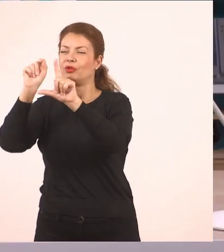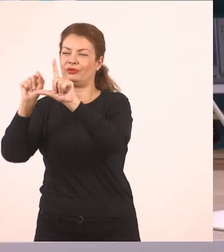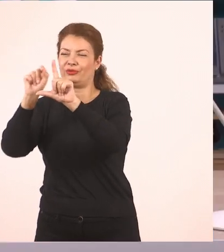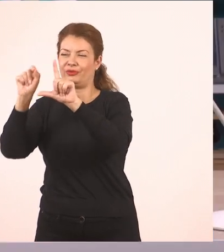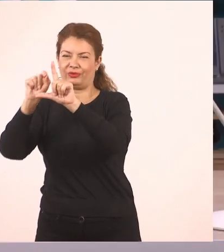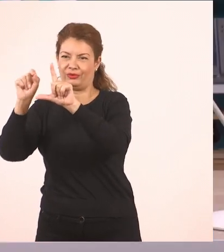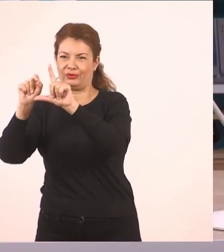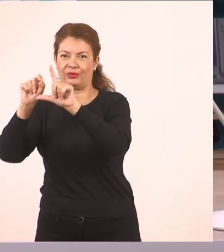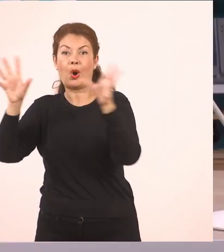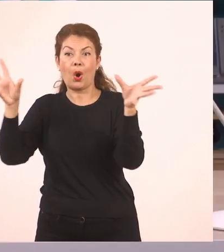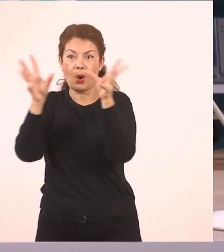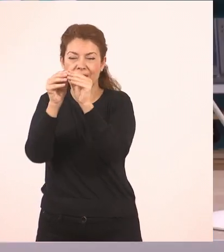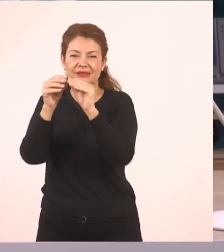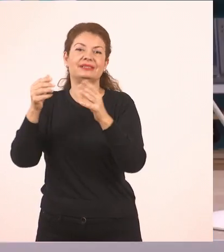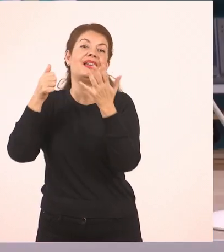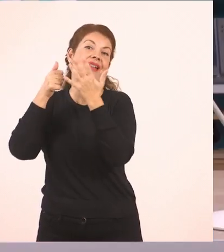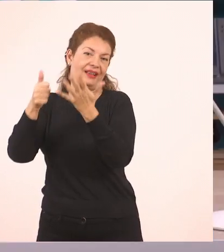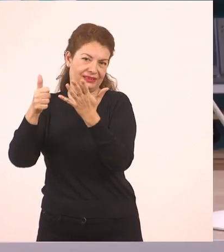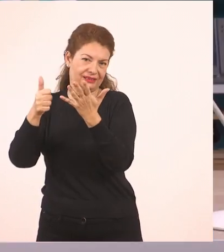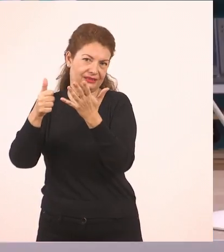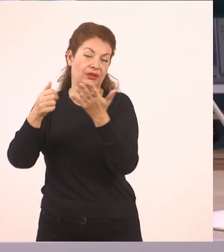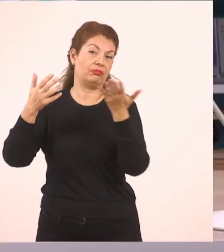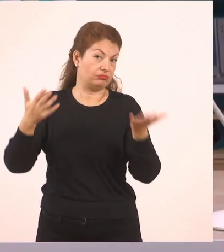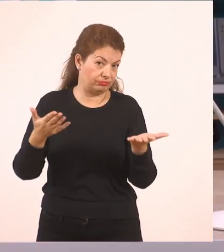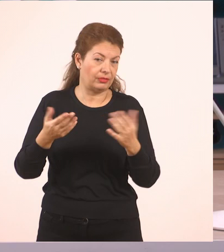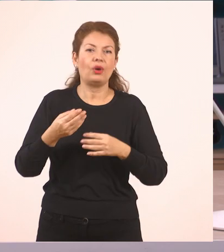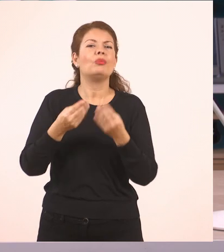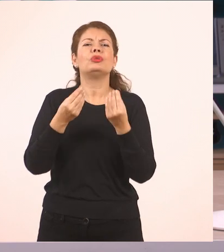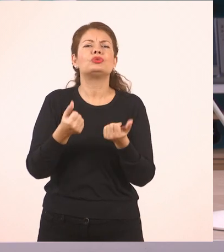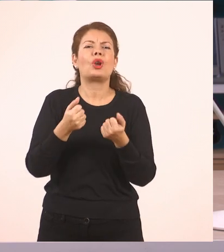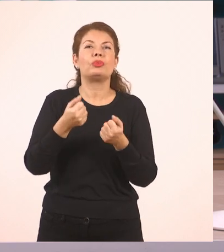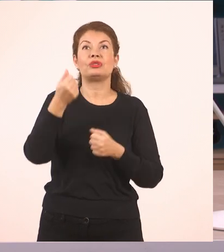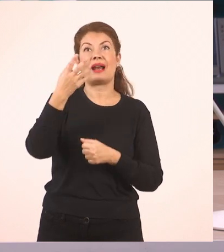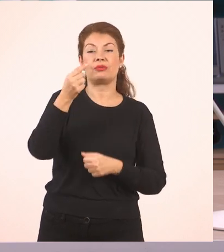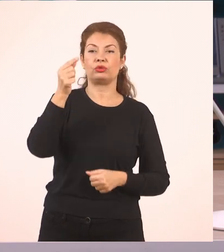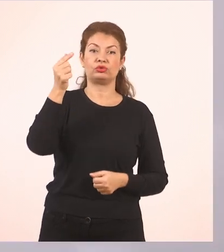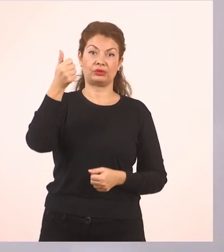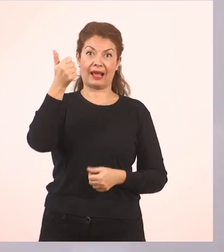Το σύμβολο τώρα του 6, φυσικά θα είναι διαφορετικό από όλα τα προηγούμενα.